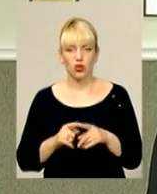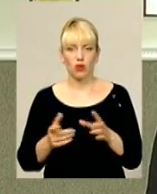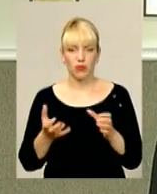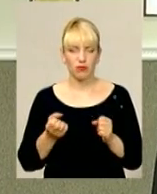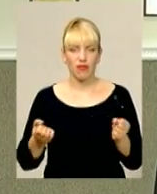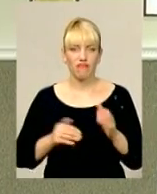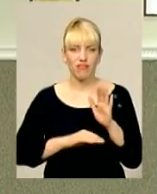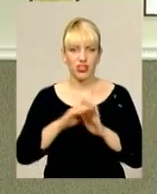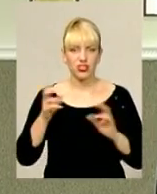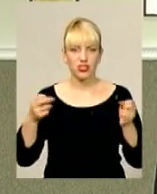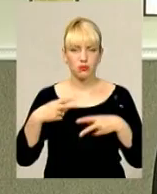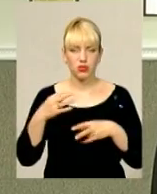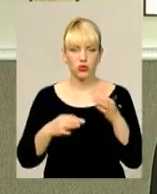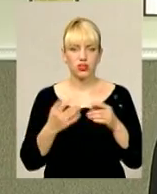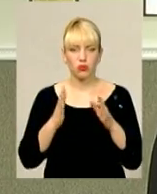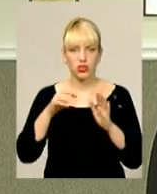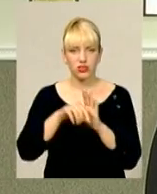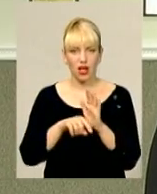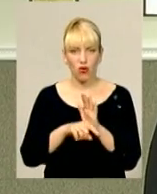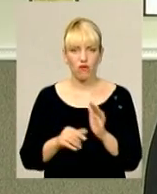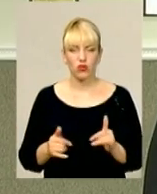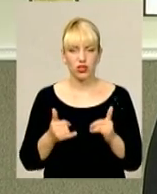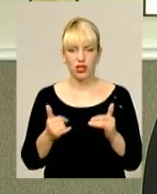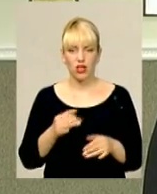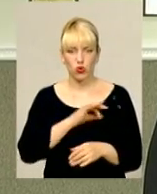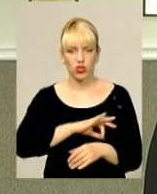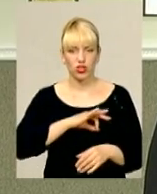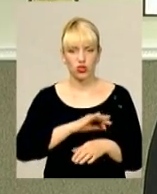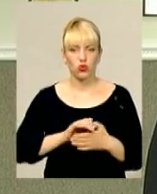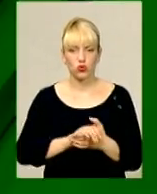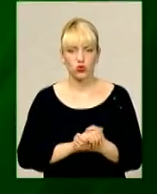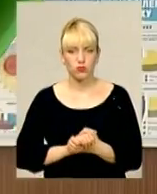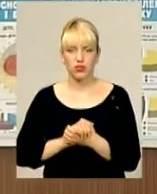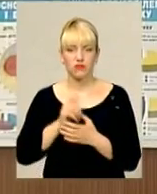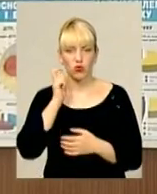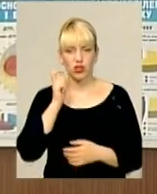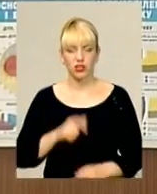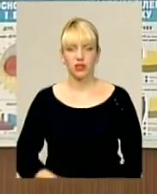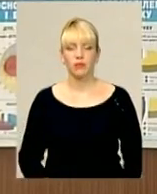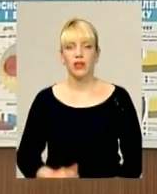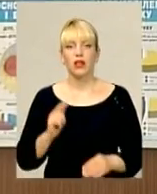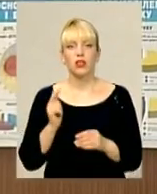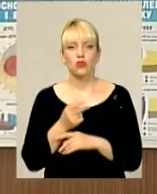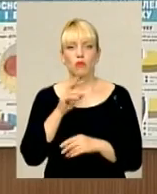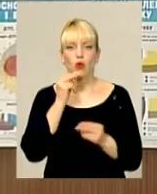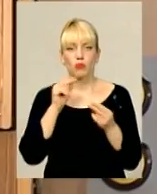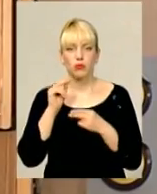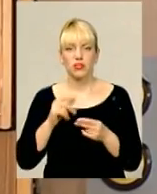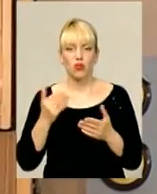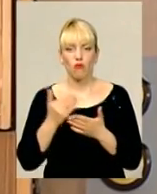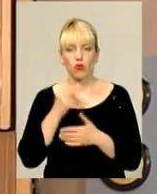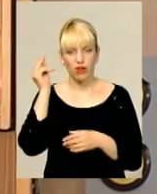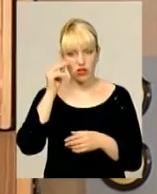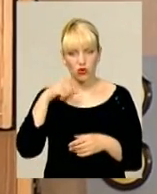спецсуд, оскільки це буде знаково для юридичного суспільства України. І знов про оптимізацію. З нового